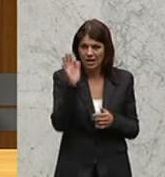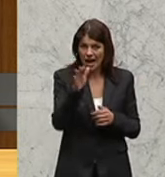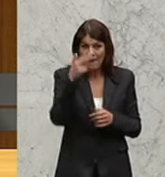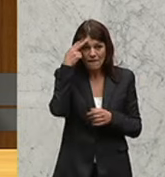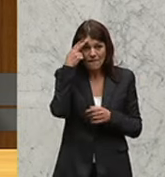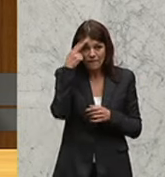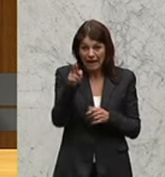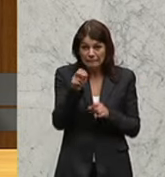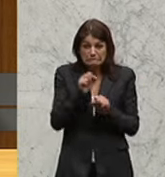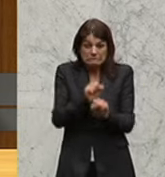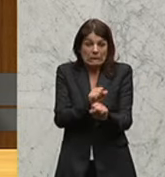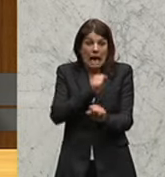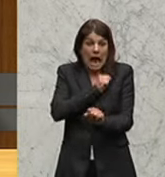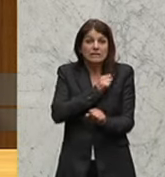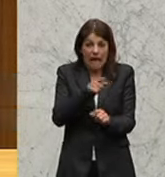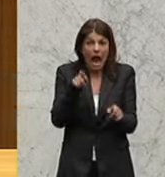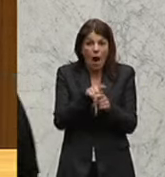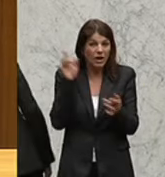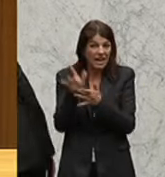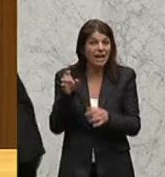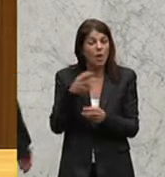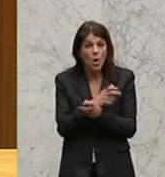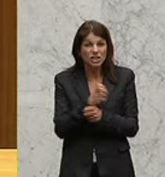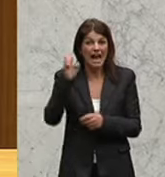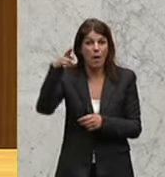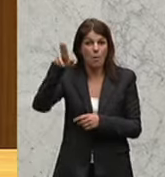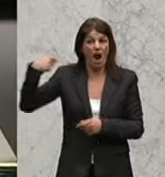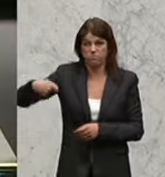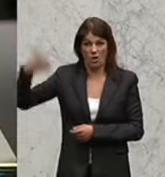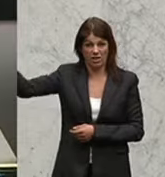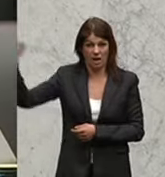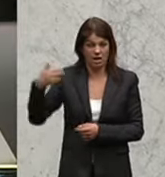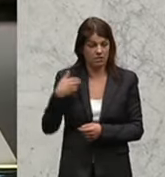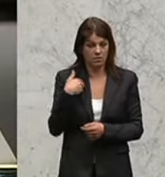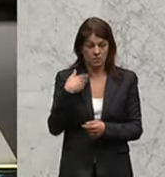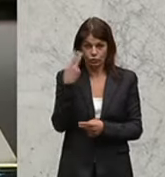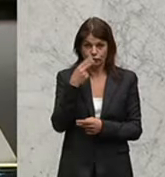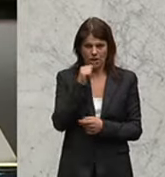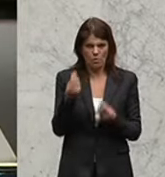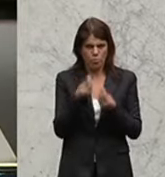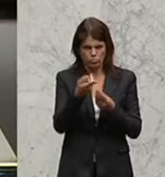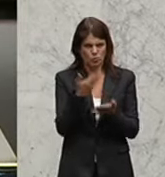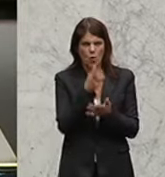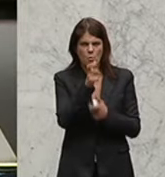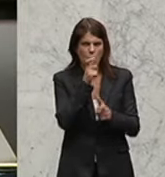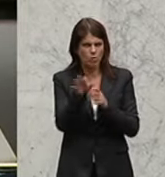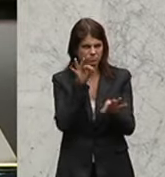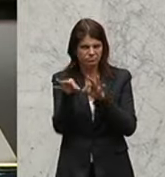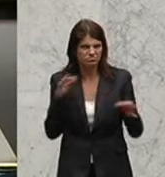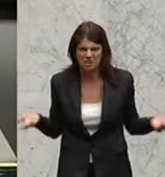Phobie sogar auf österreichische Europaabgeordnete. Also ich kann mir das überhaupt nicht anders erklären, also dass man zu solch einer Wortwahl greifen